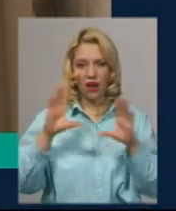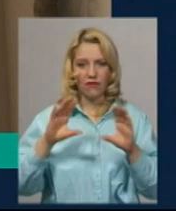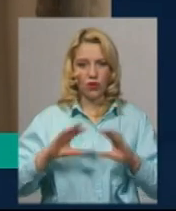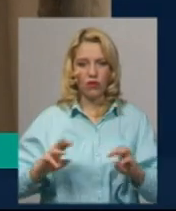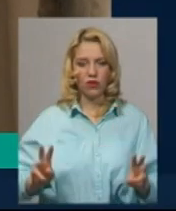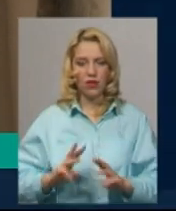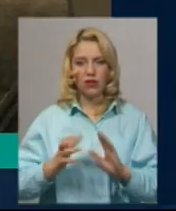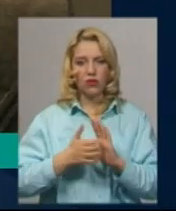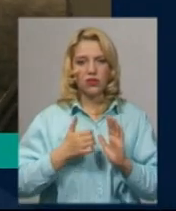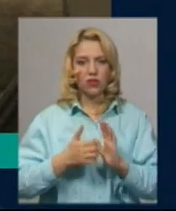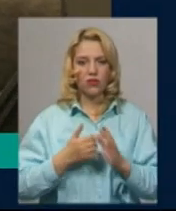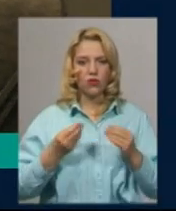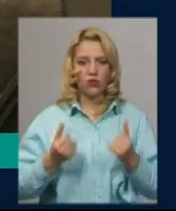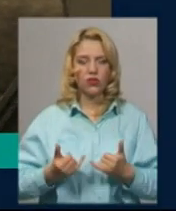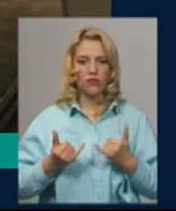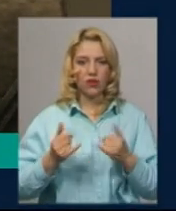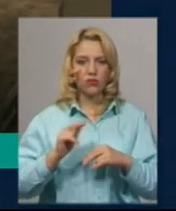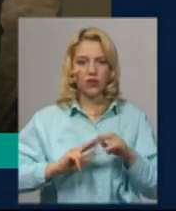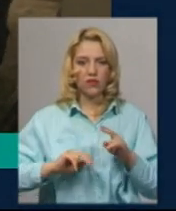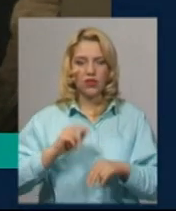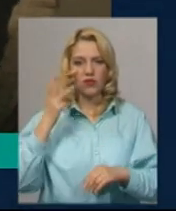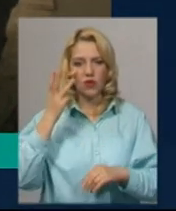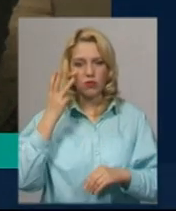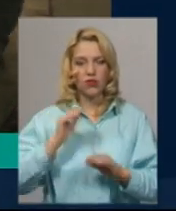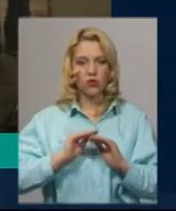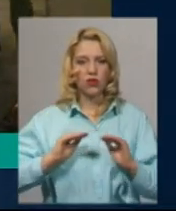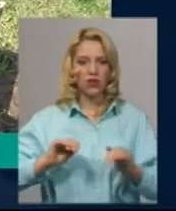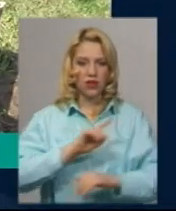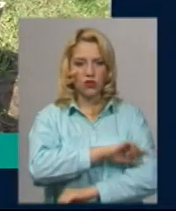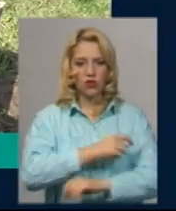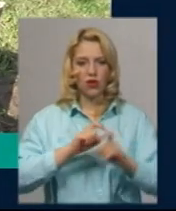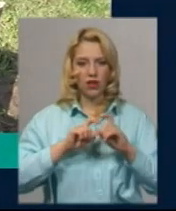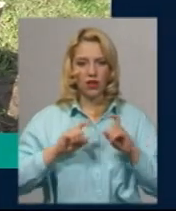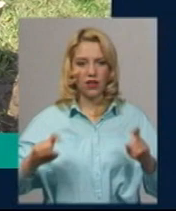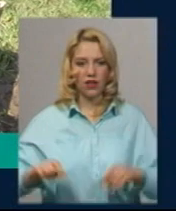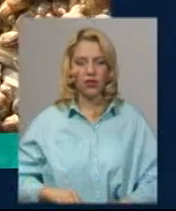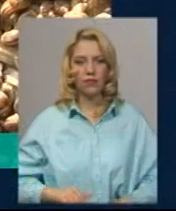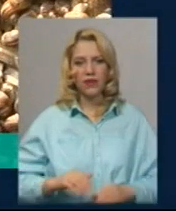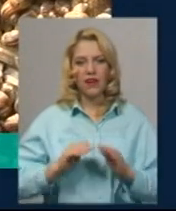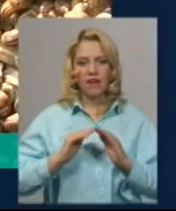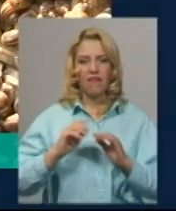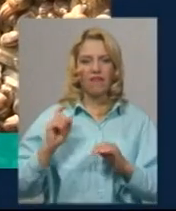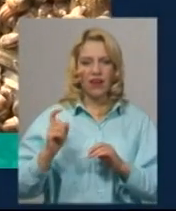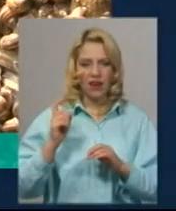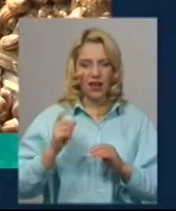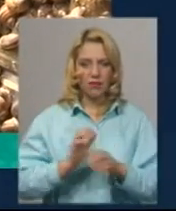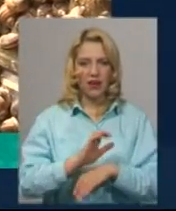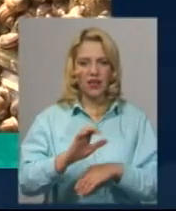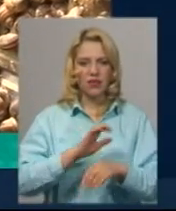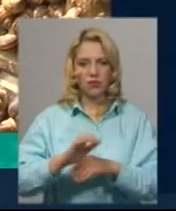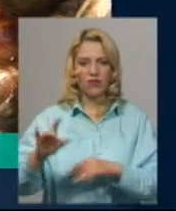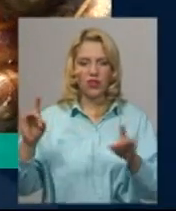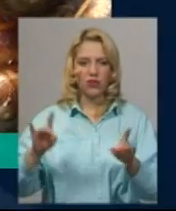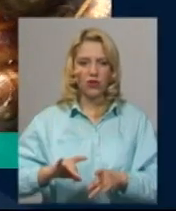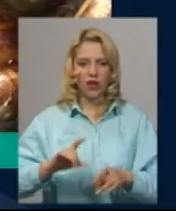будівництво Хмельницької обласної дитячої лікарні, коли планують завершити ремонтні роботи. Фермер «Смельничний» експортує равликів у ресторани країн